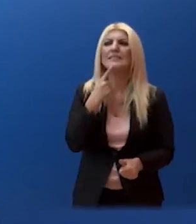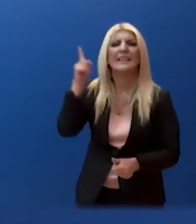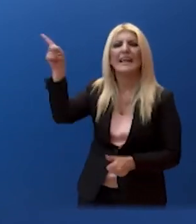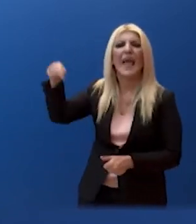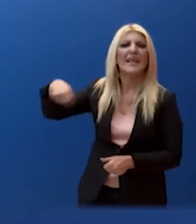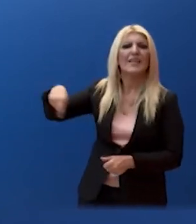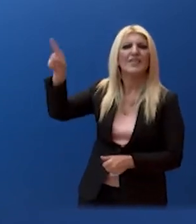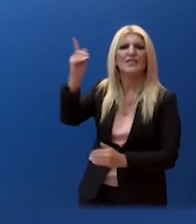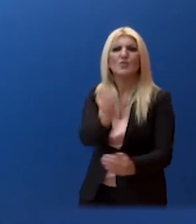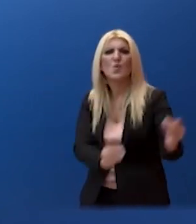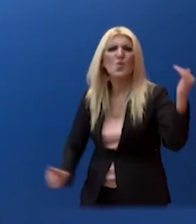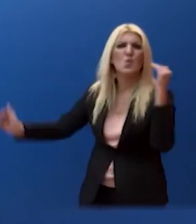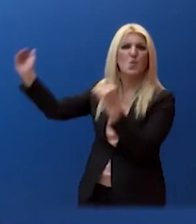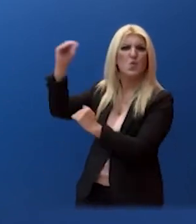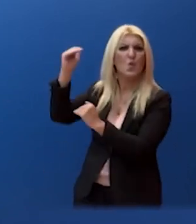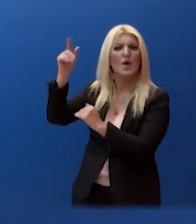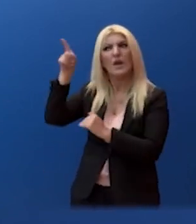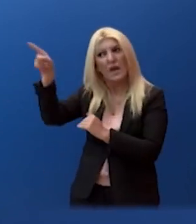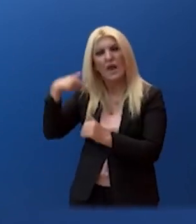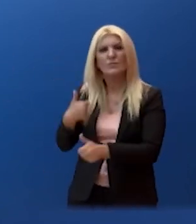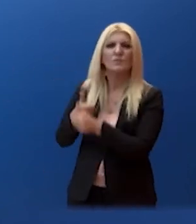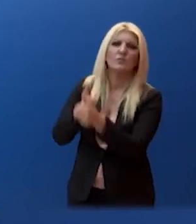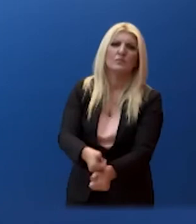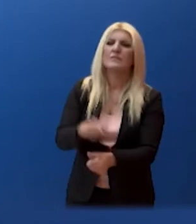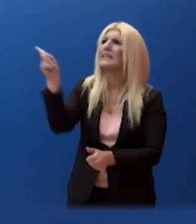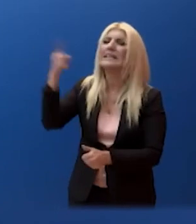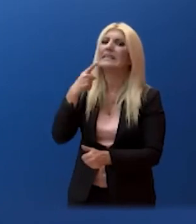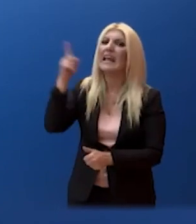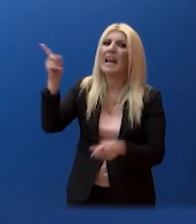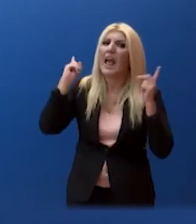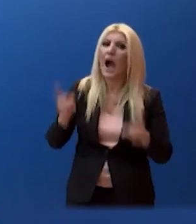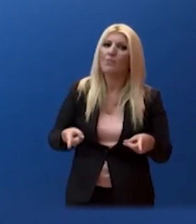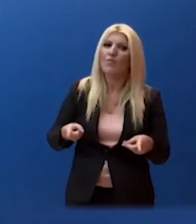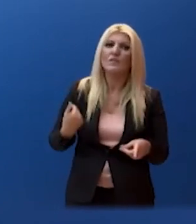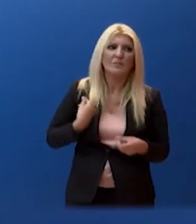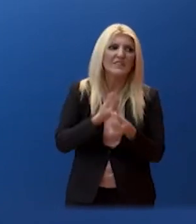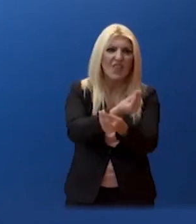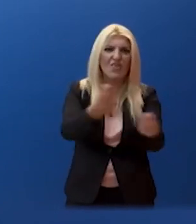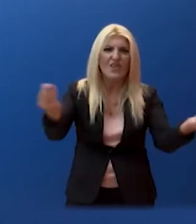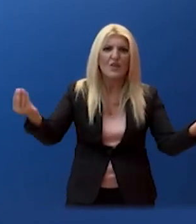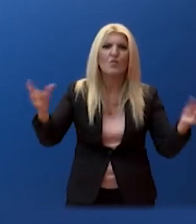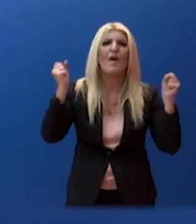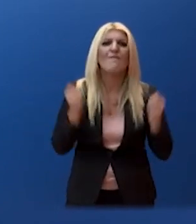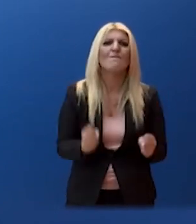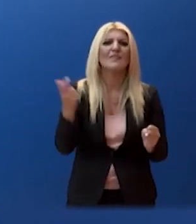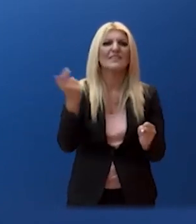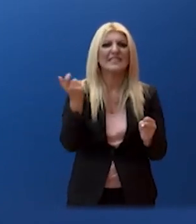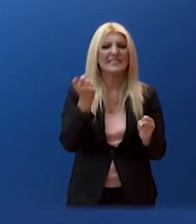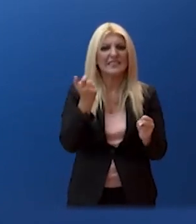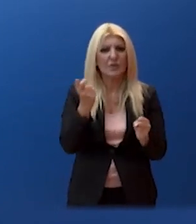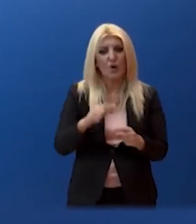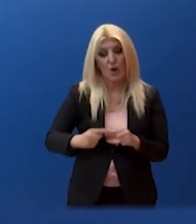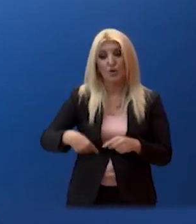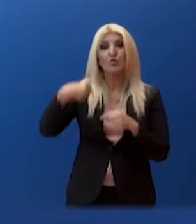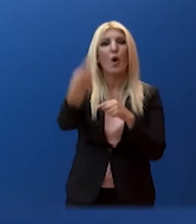Όχι κάτι που κάποιοι θα φαντάζονται ότι λέει το Συμβούλιο της Επικρατείας, αλλά αυτό ακριβώς που λέει. Δίνουμε τις κυρίες συντάξεις. Μαζί με το επόμενο